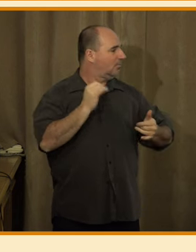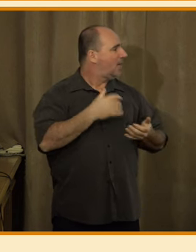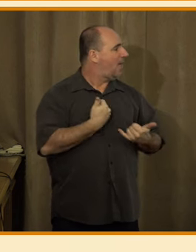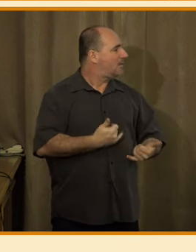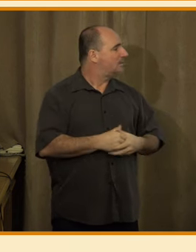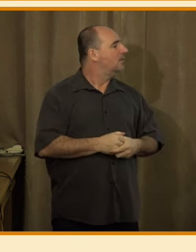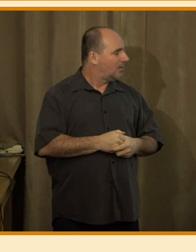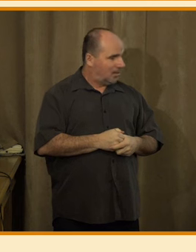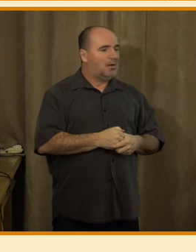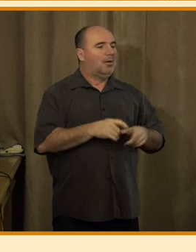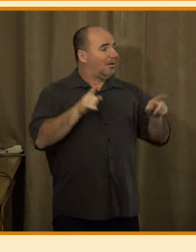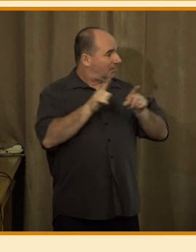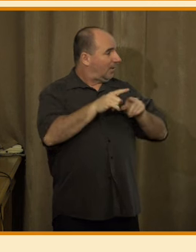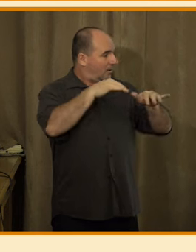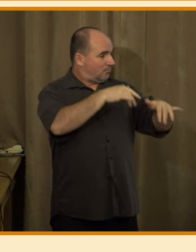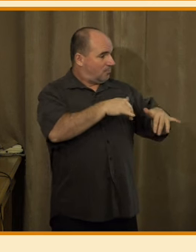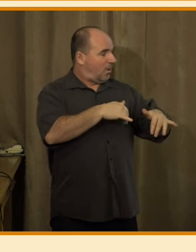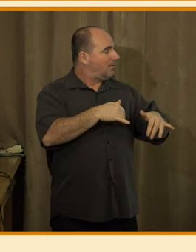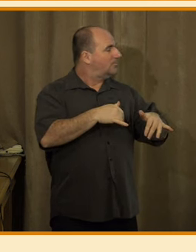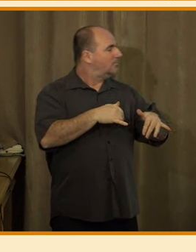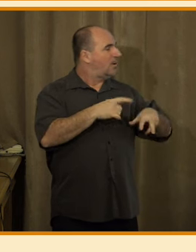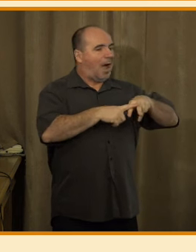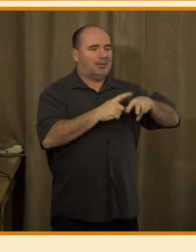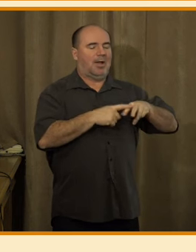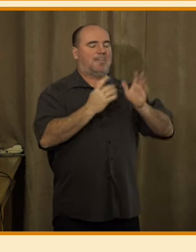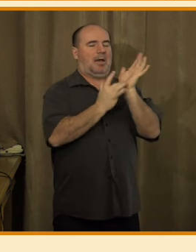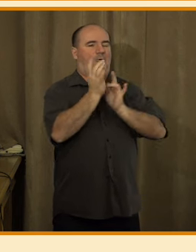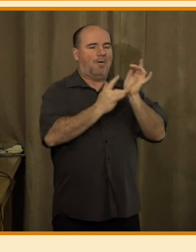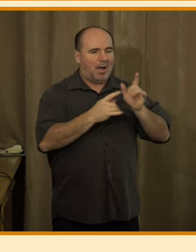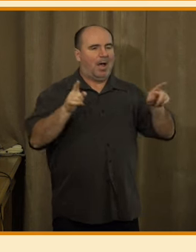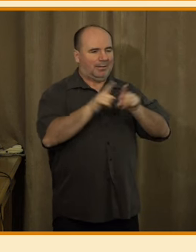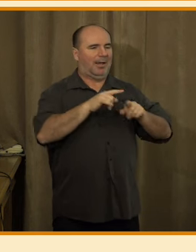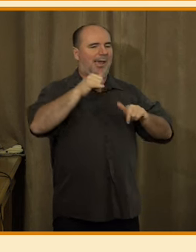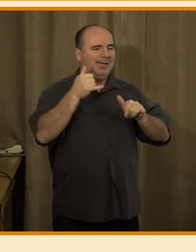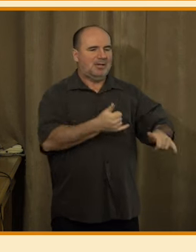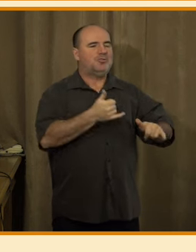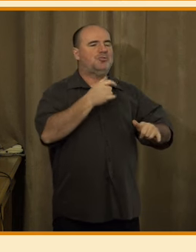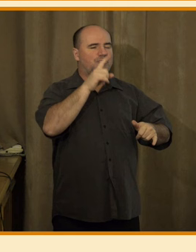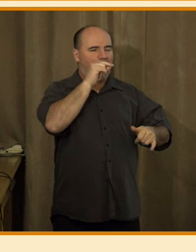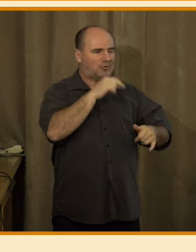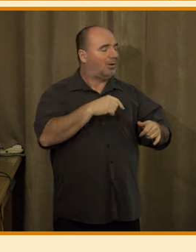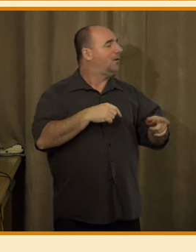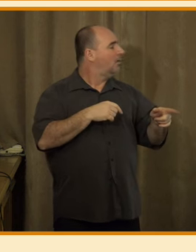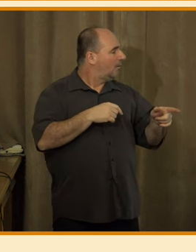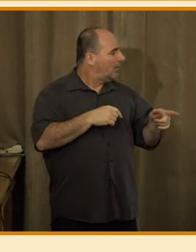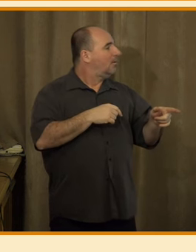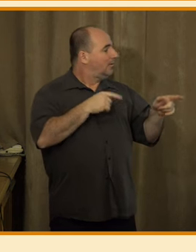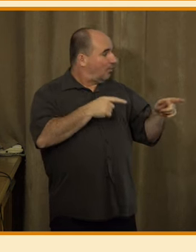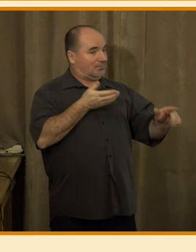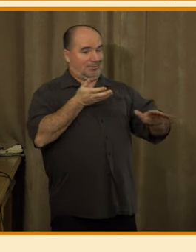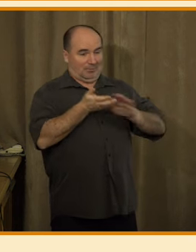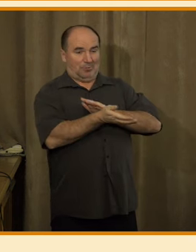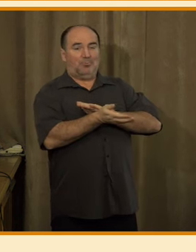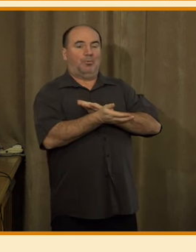účastní i Radka Marková a Jiří Špaček, kteří zastupují redakce, které je